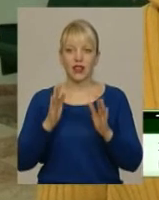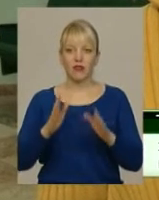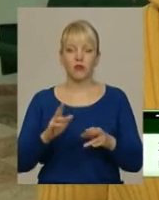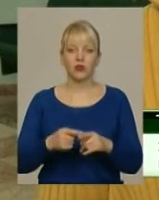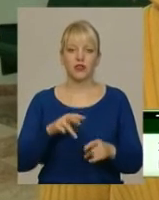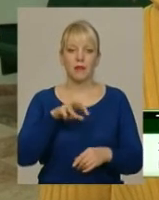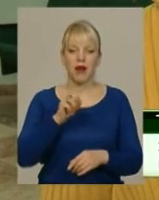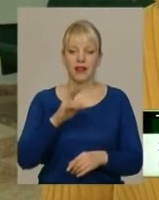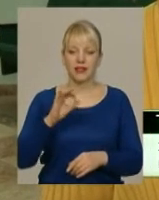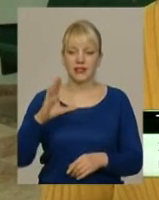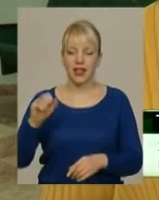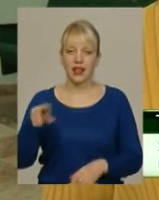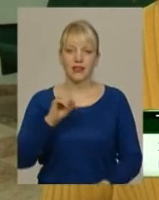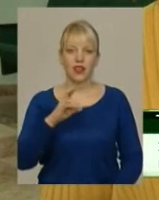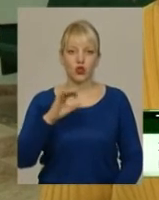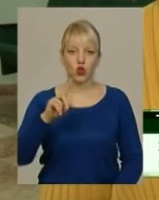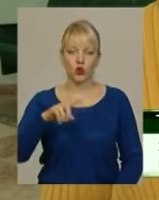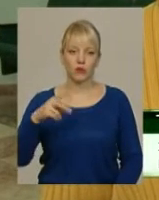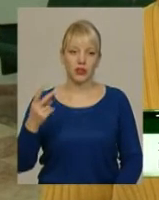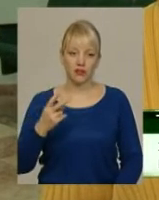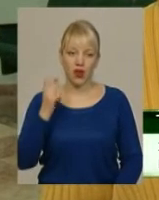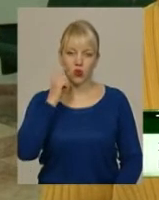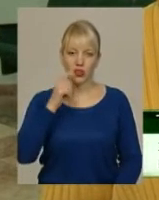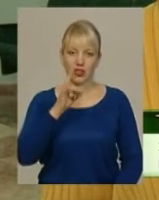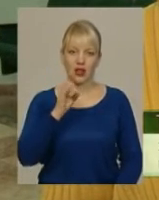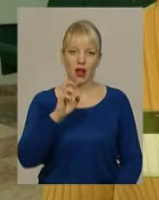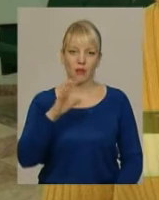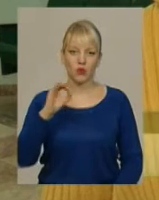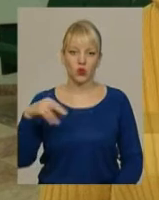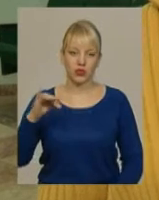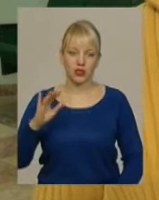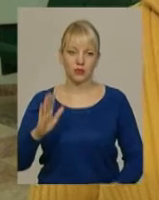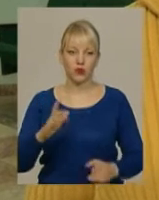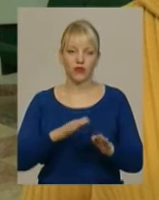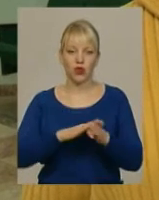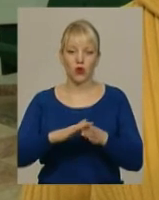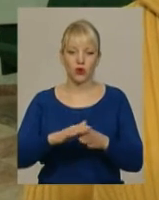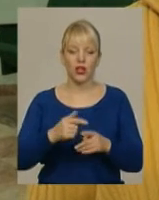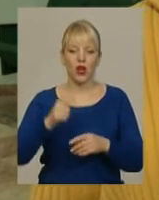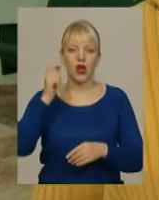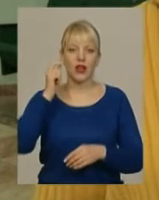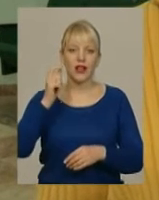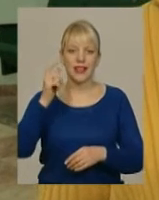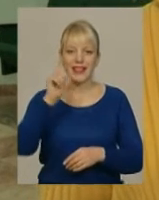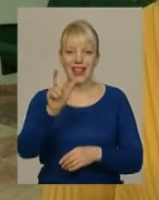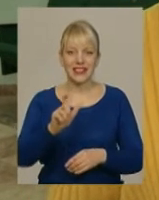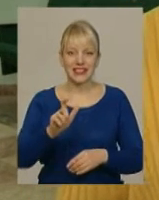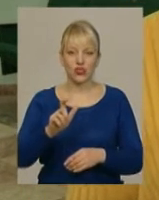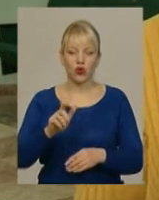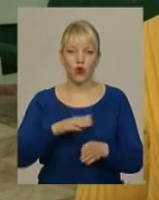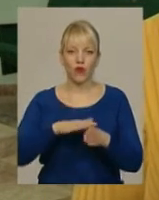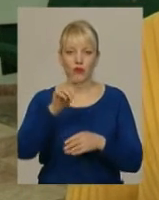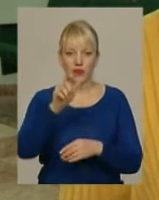«Дансон номер два», також українська рапсодія буде виконувати італійського автора Франко Чезаріні, це взагалі дуже цікава історія.